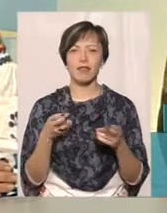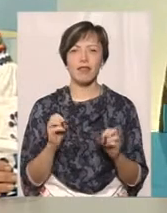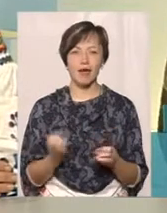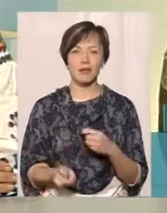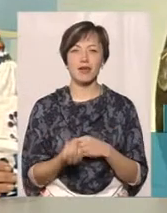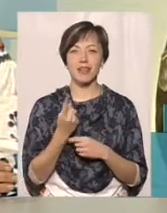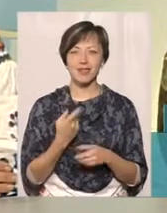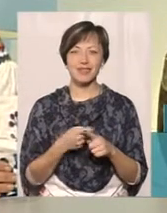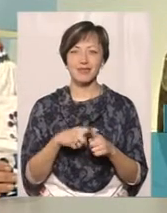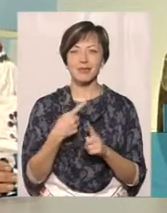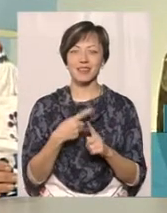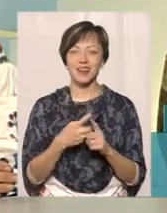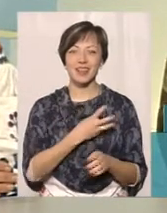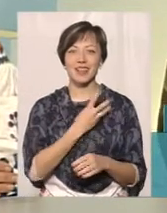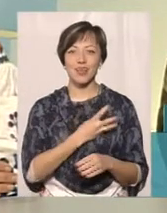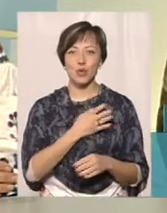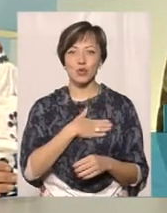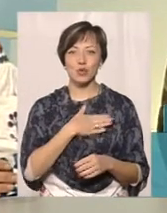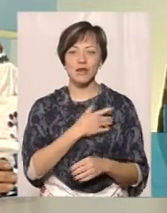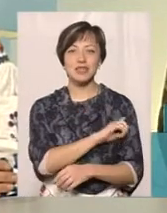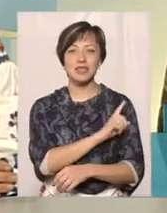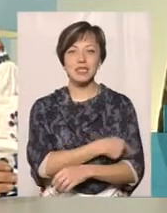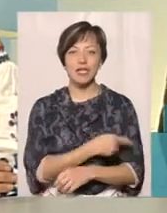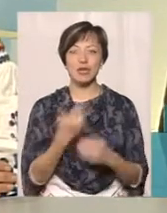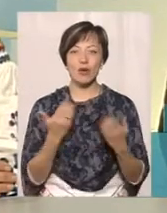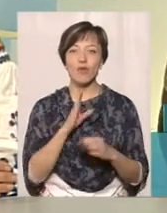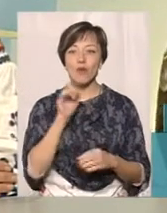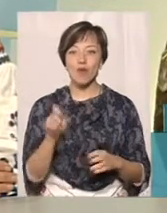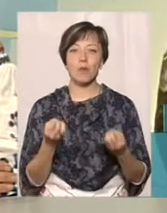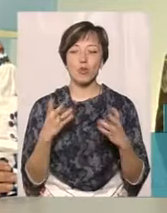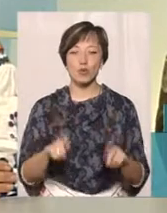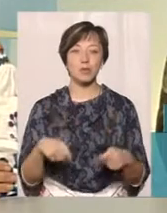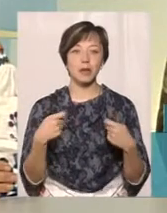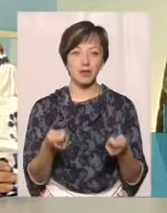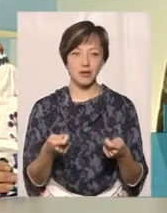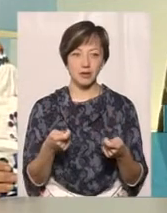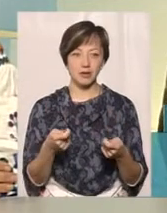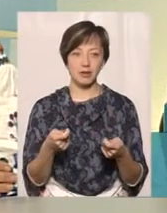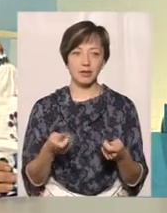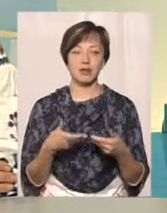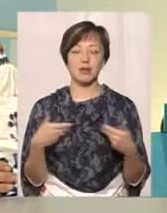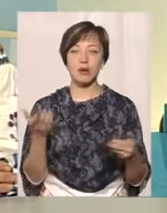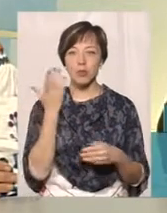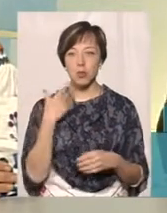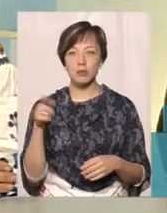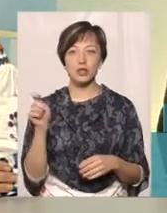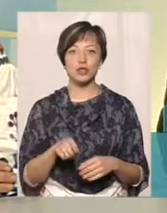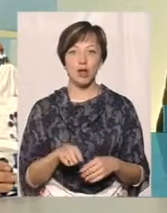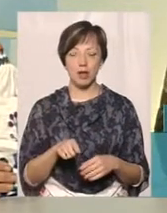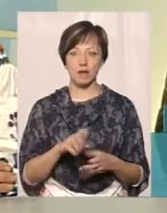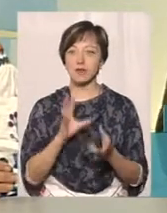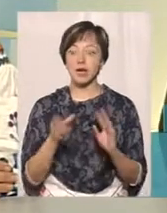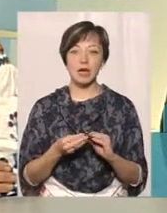береться той позитив, де береться ця душевна сила, яку вона просто передає нам, коли приїжджає туди,